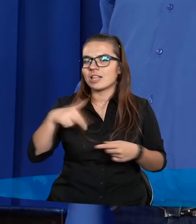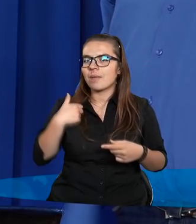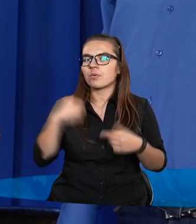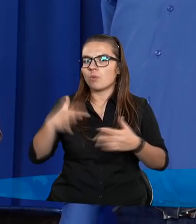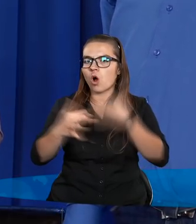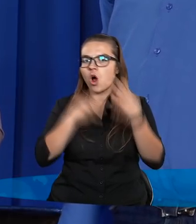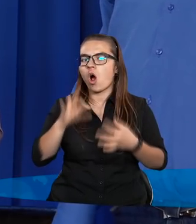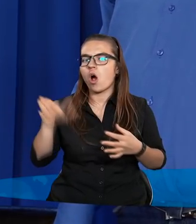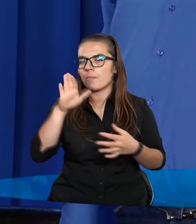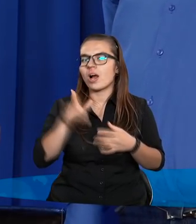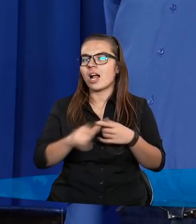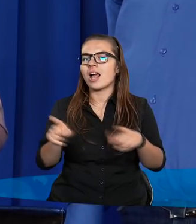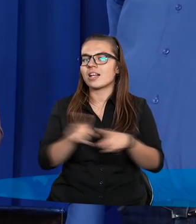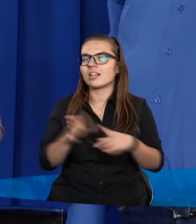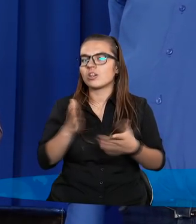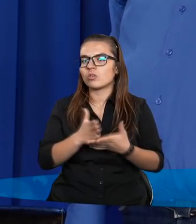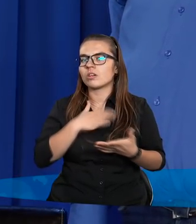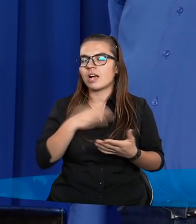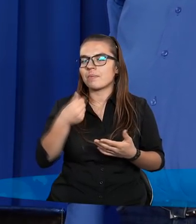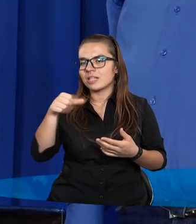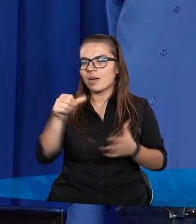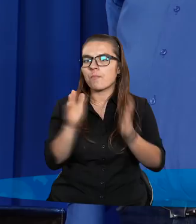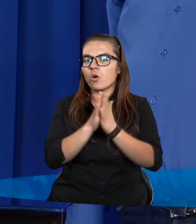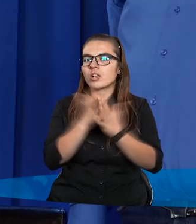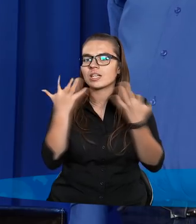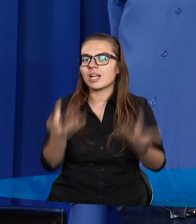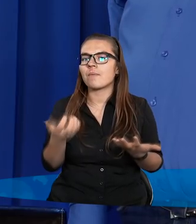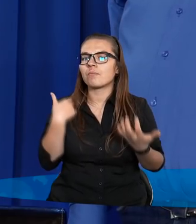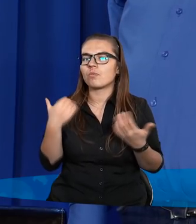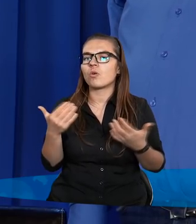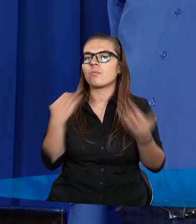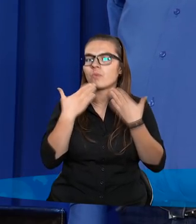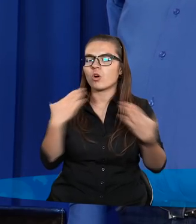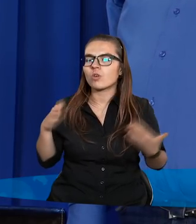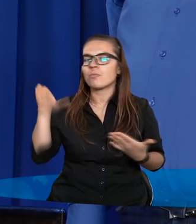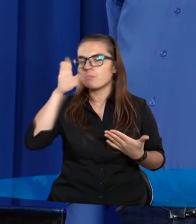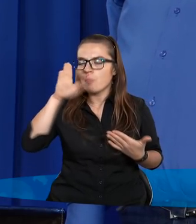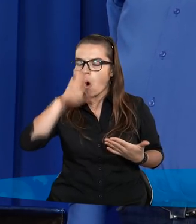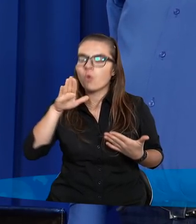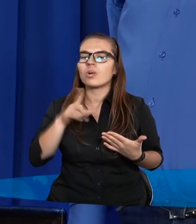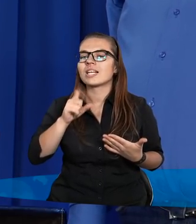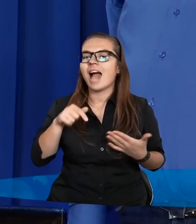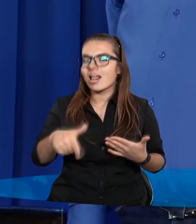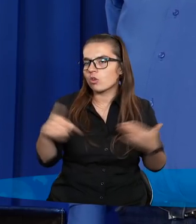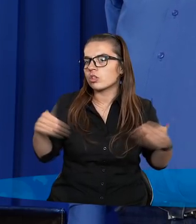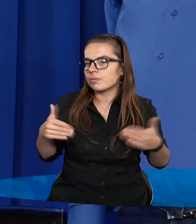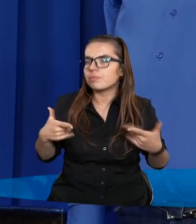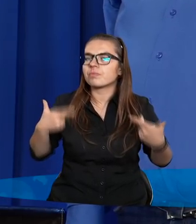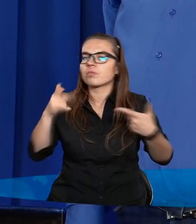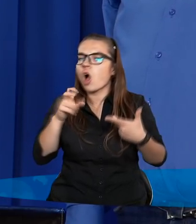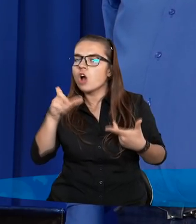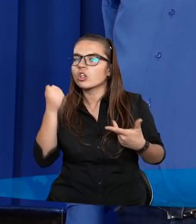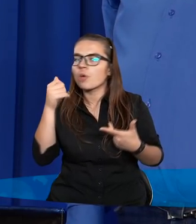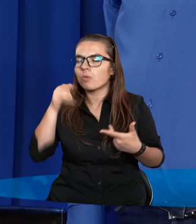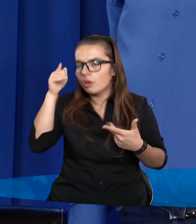żebyśmy mogli opowiadać o Panu Bogu, ale mamy jeszcze jedną modlitwę, którą chcielibyśmy podziękować Panu Bogu za to, że choć